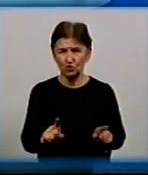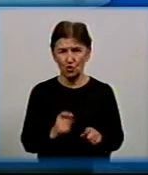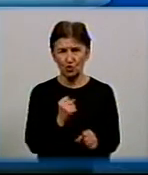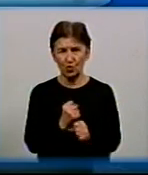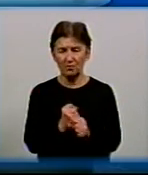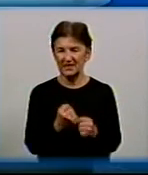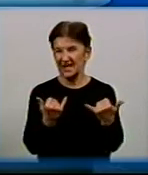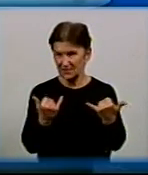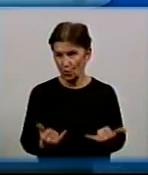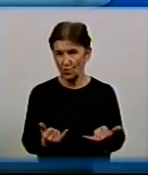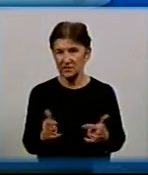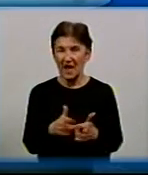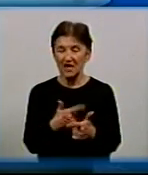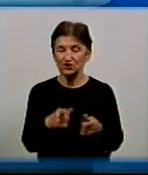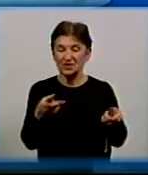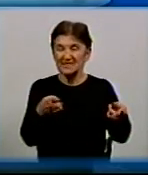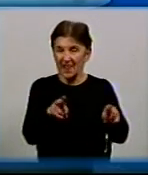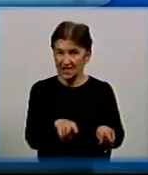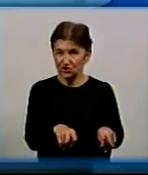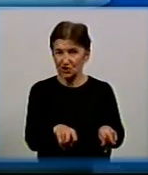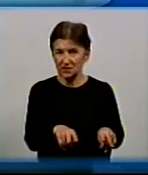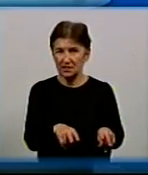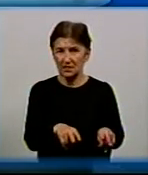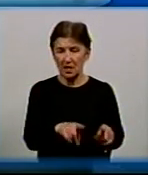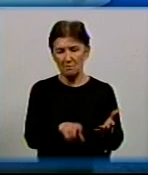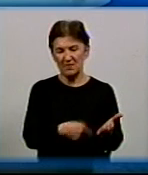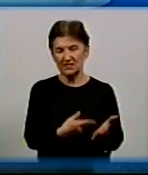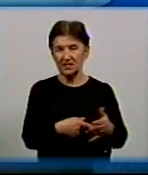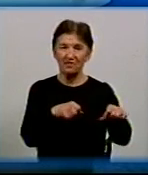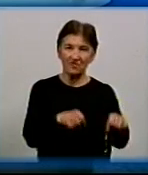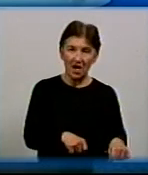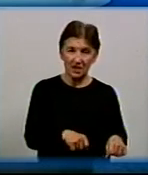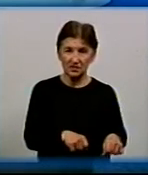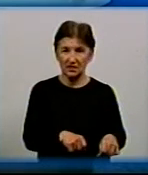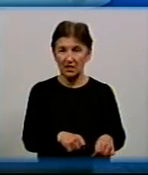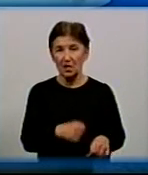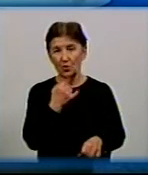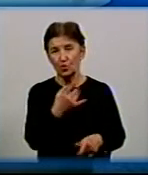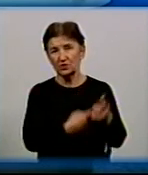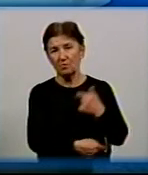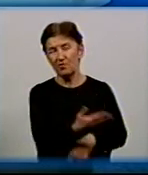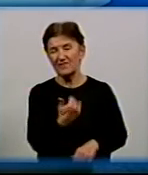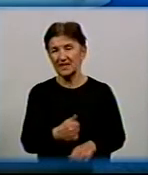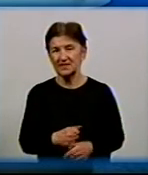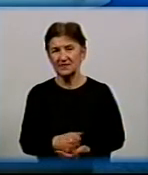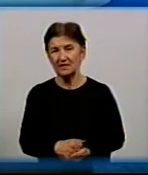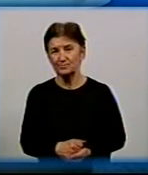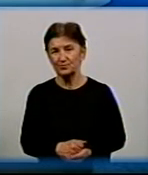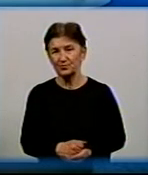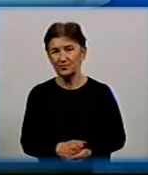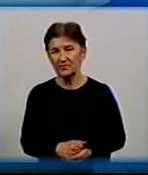сьогодні, чи залишать це вже міській владі після того, як підприємство повернеться в комунальну власність? Ну,